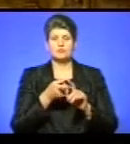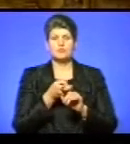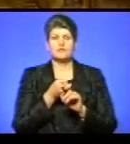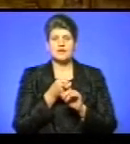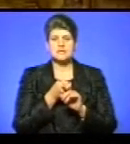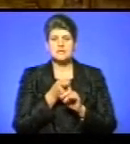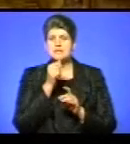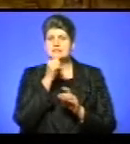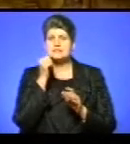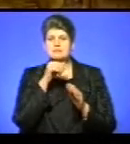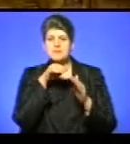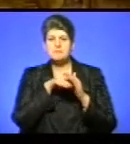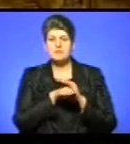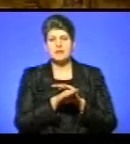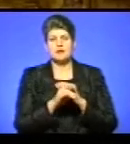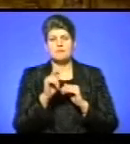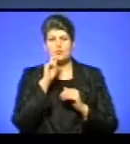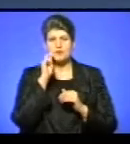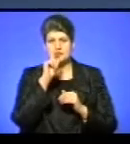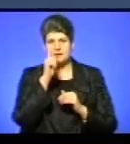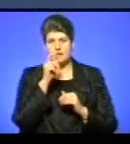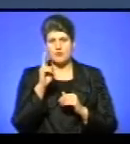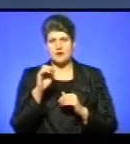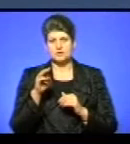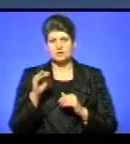підпіллям Української греко-католицької церкви.